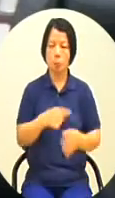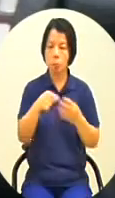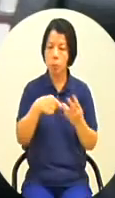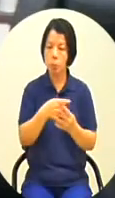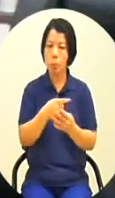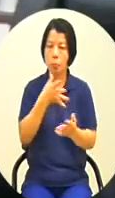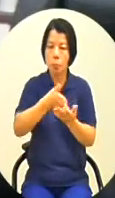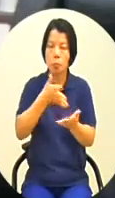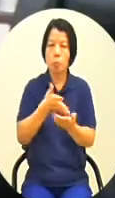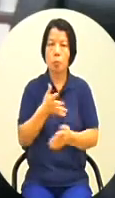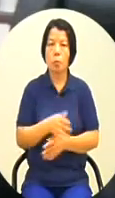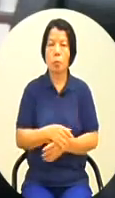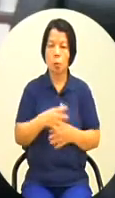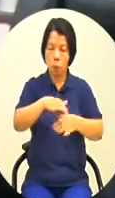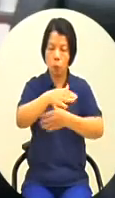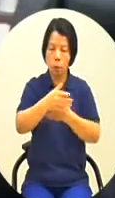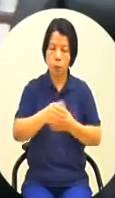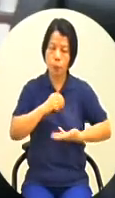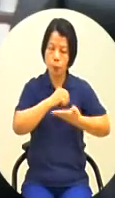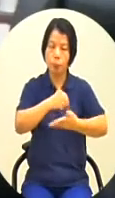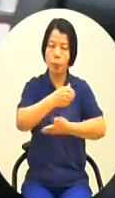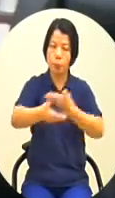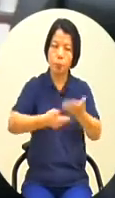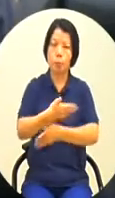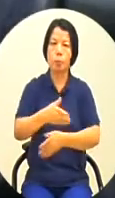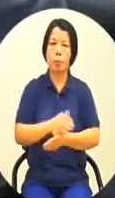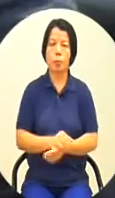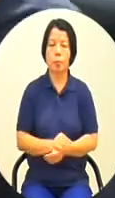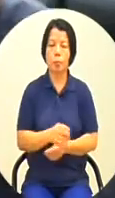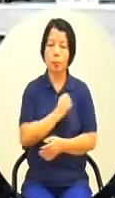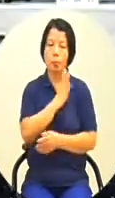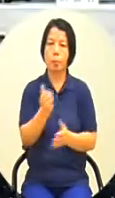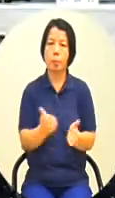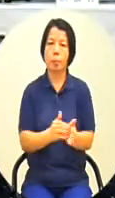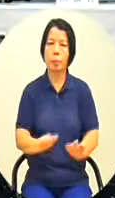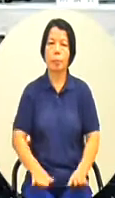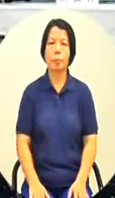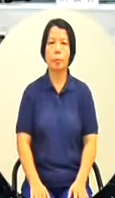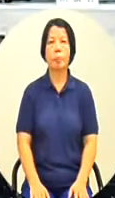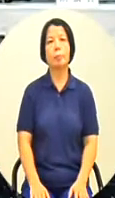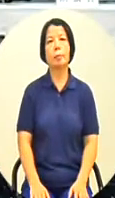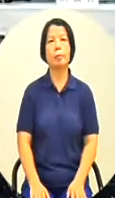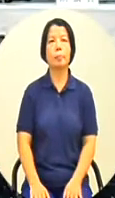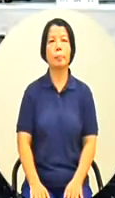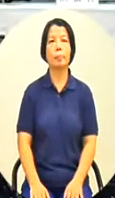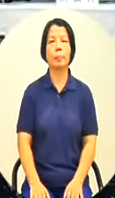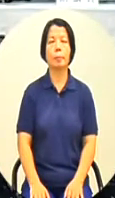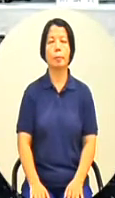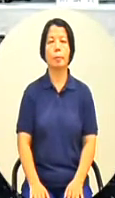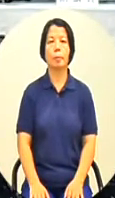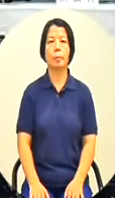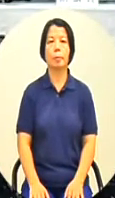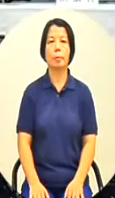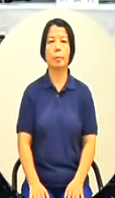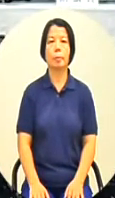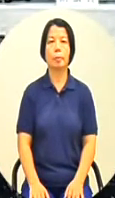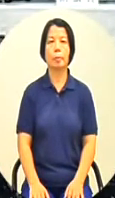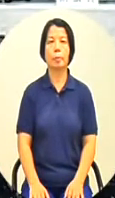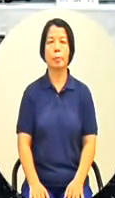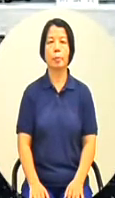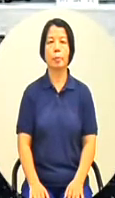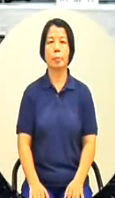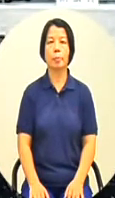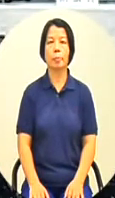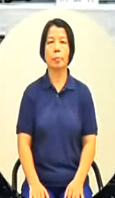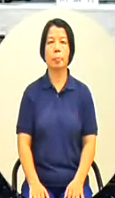跟大家做一些意見的交流以上好謝謝邱委員邱議員謝謝把